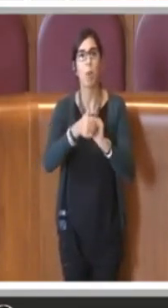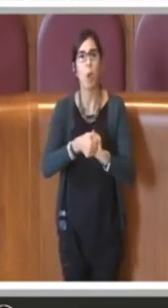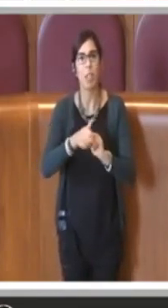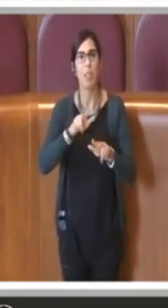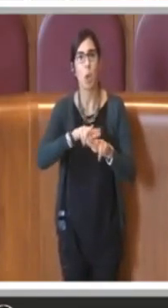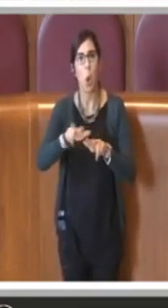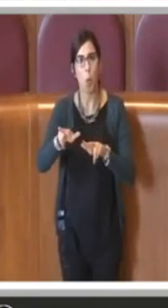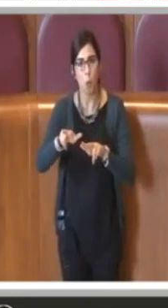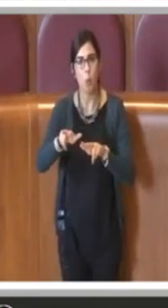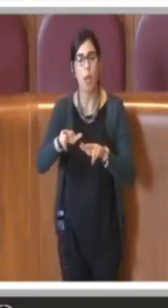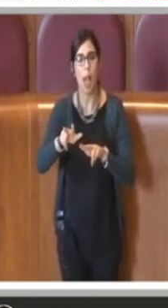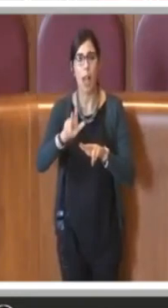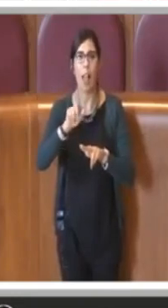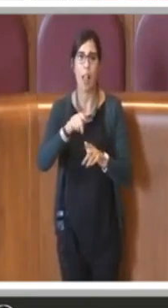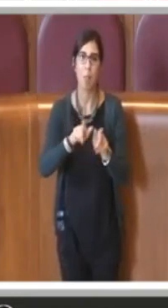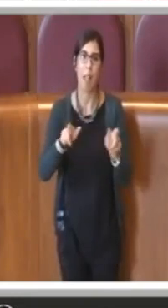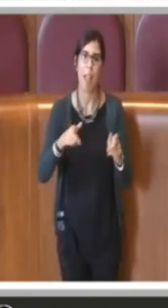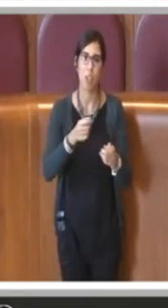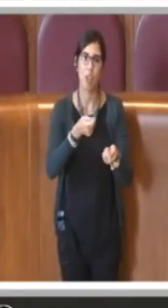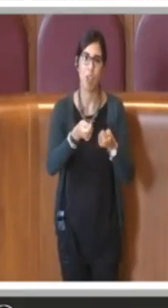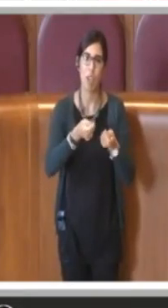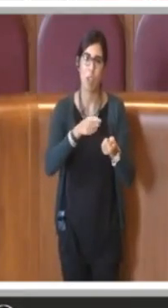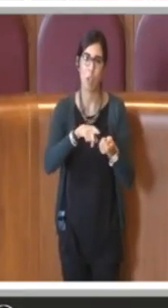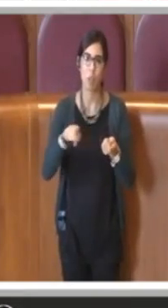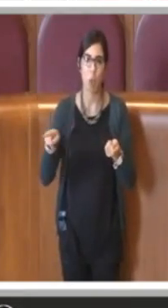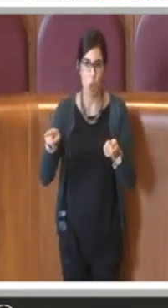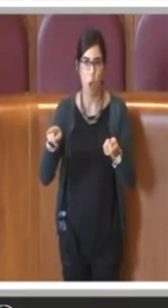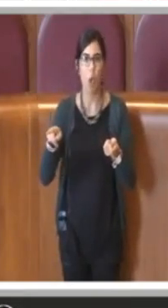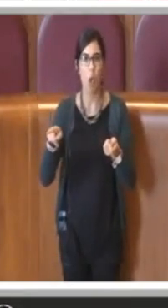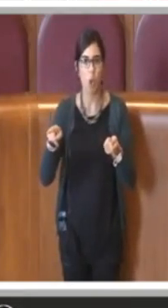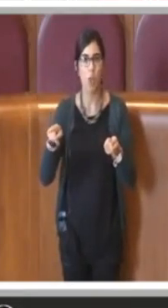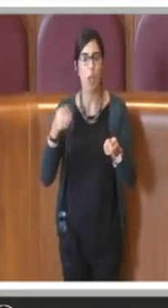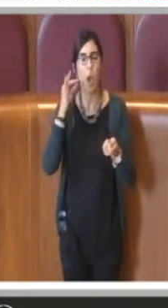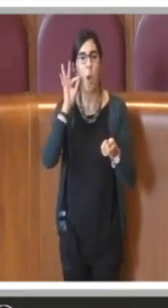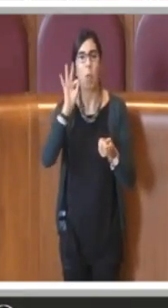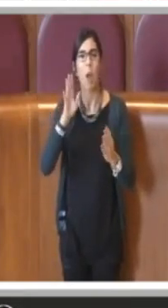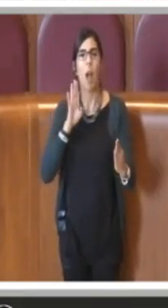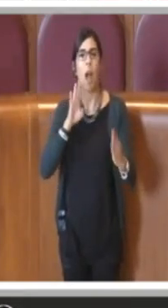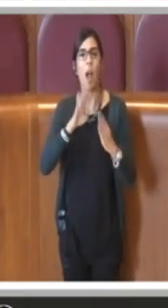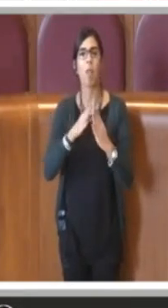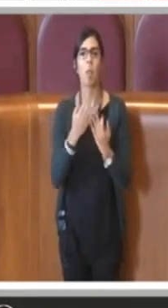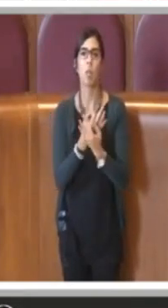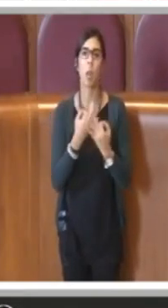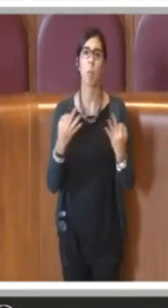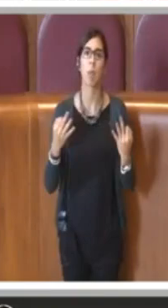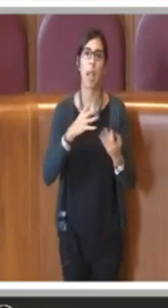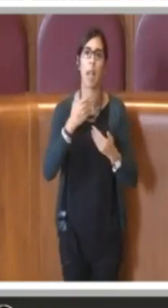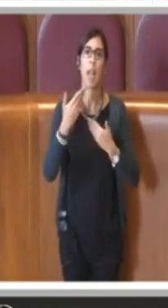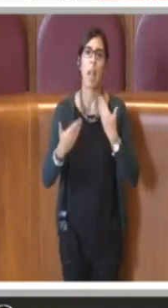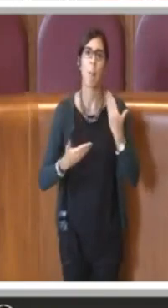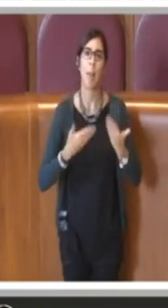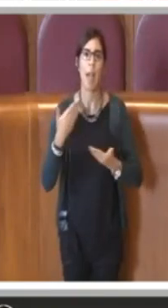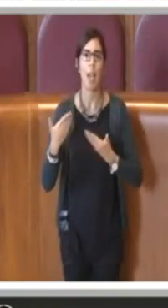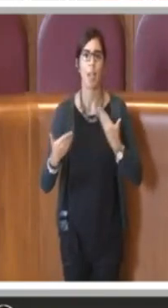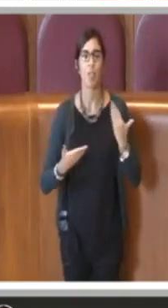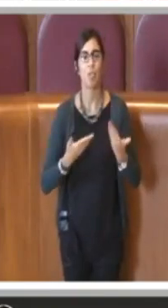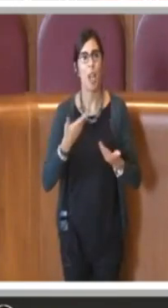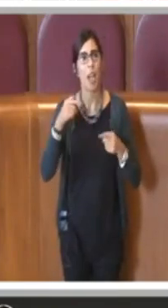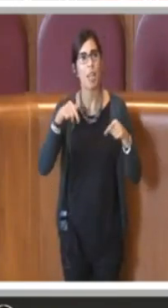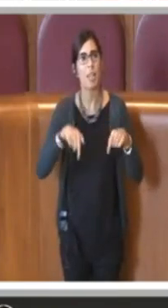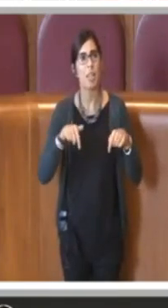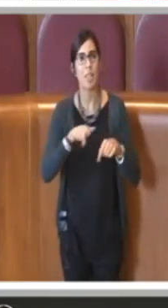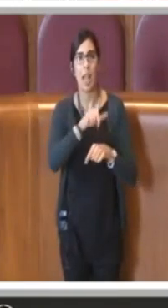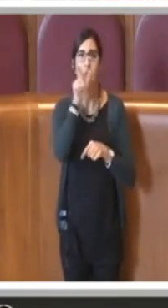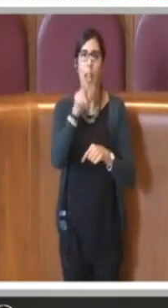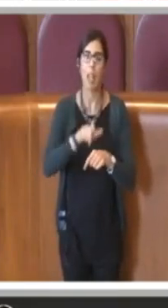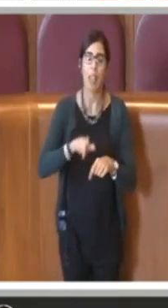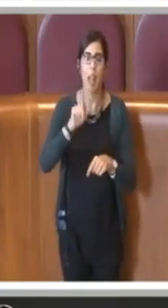loro concessionari per affrontare al meglio l'emergenza che il Paese, che tutto